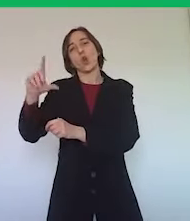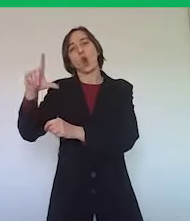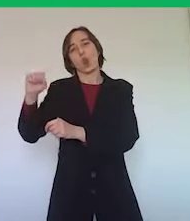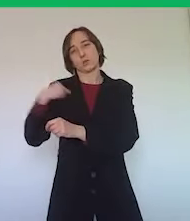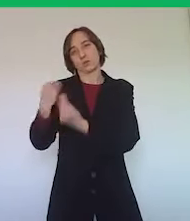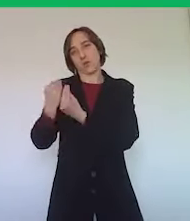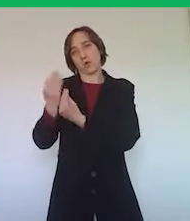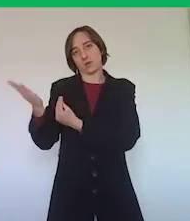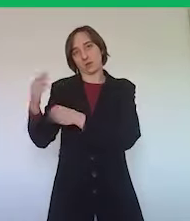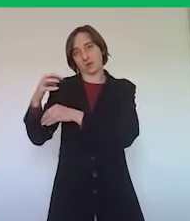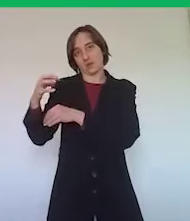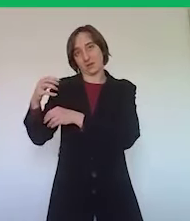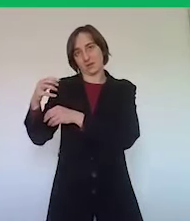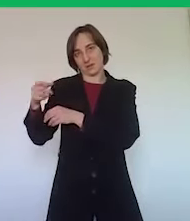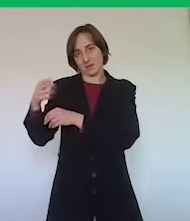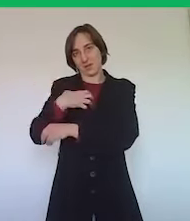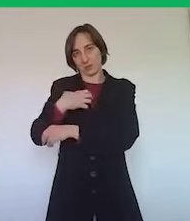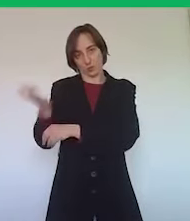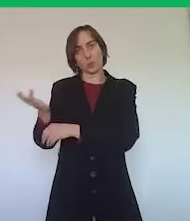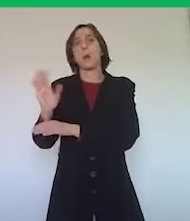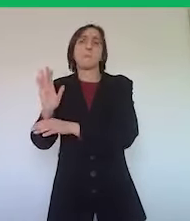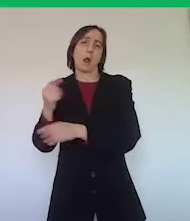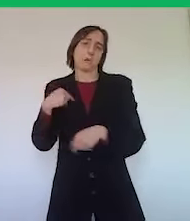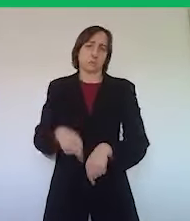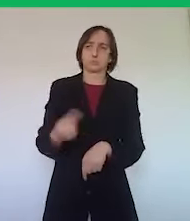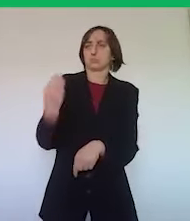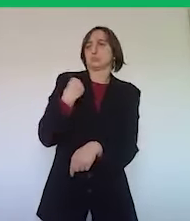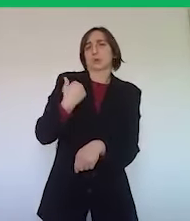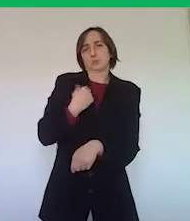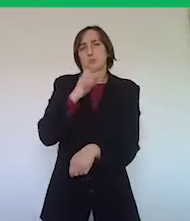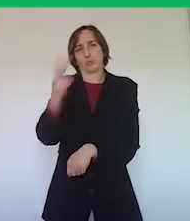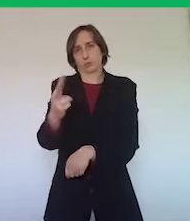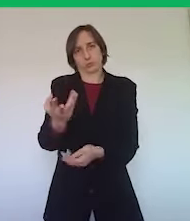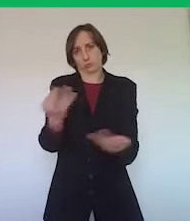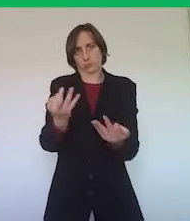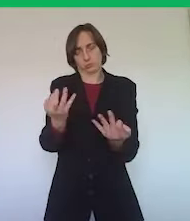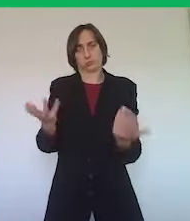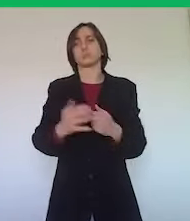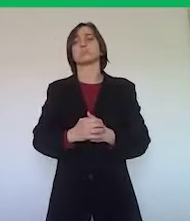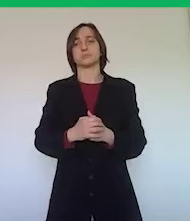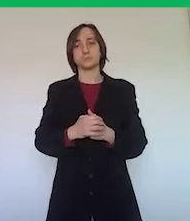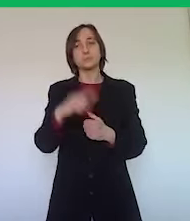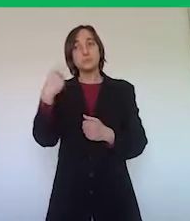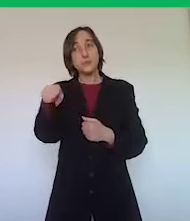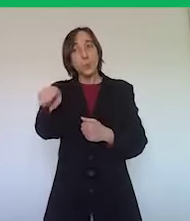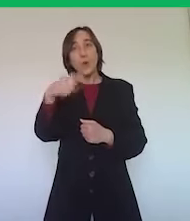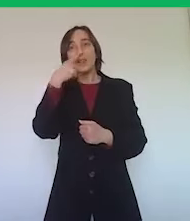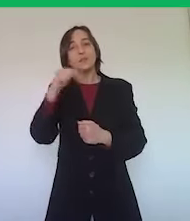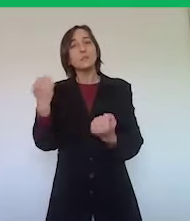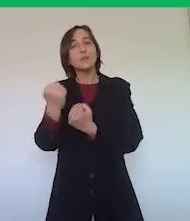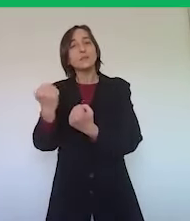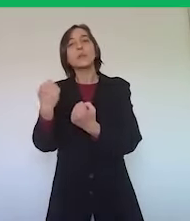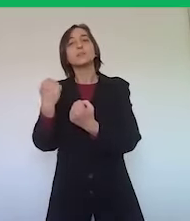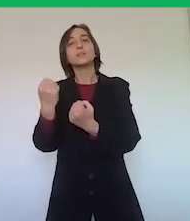sono qui io quindi la domanda l'hanno posta a me, vi posso tranquillamente rispondere, queste attività che sono